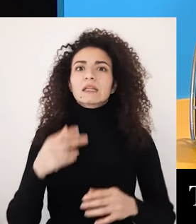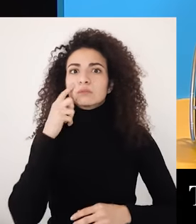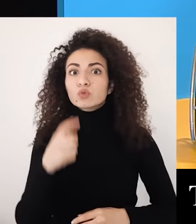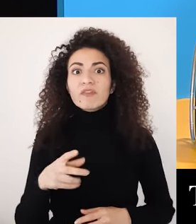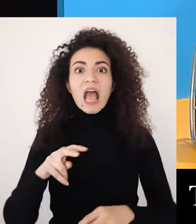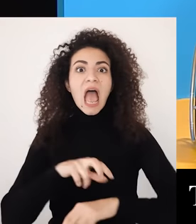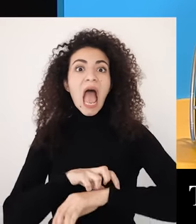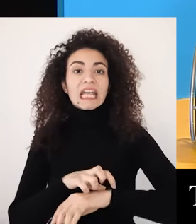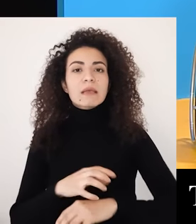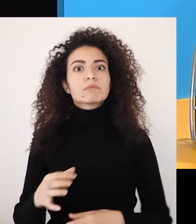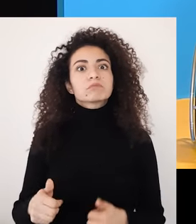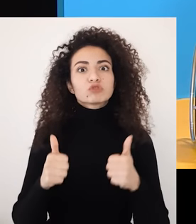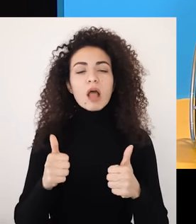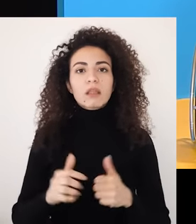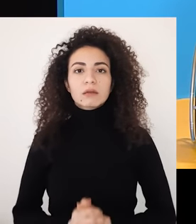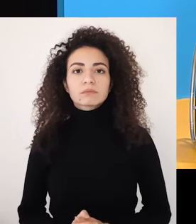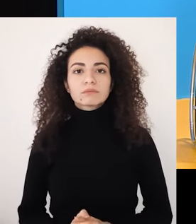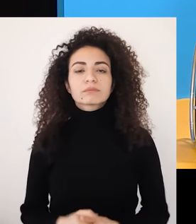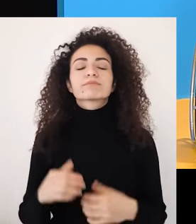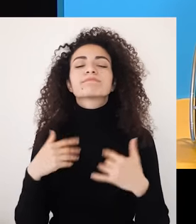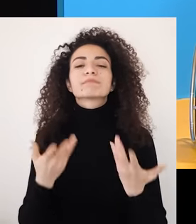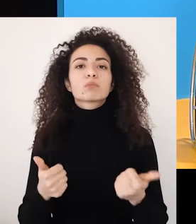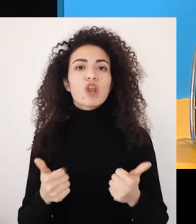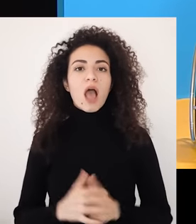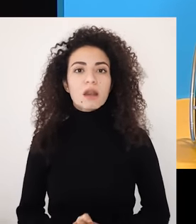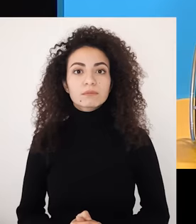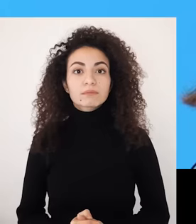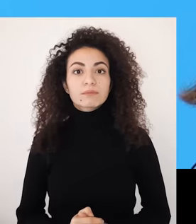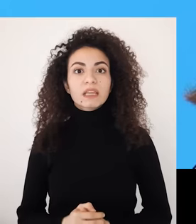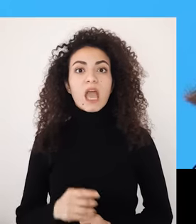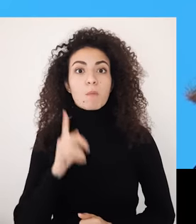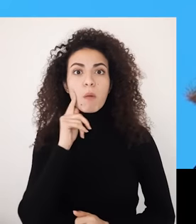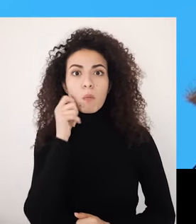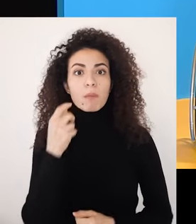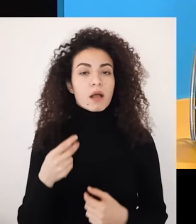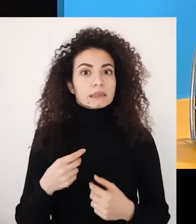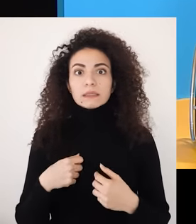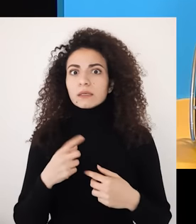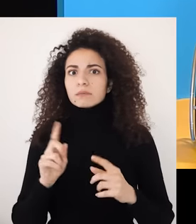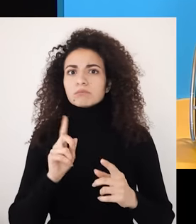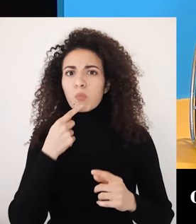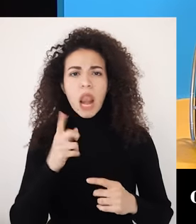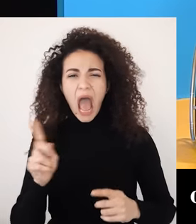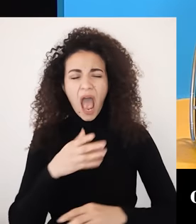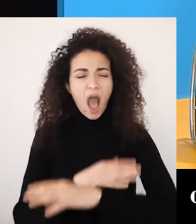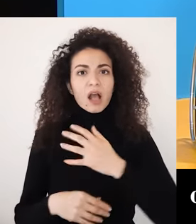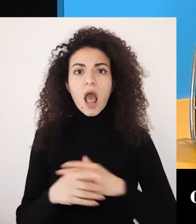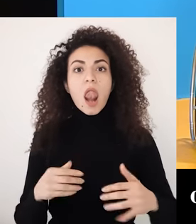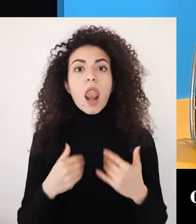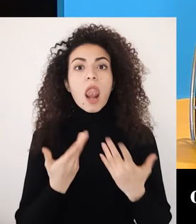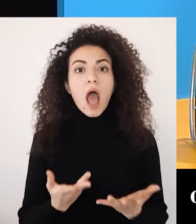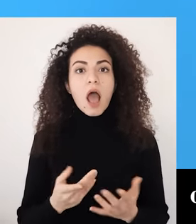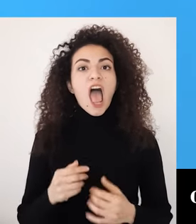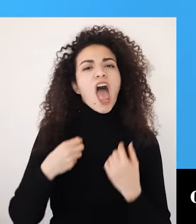ينتقلوا من الحكيم لحكيم على أمل أنه يلقوا طبيب شاطر هيدا الرفض بلش يترك أساره النفسية على